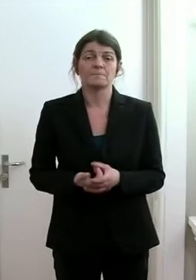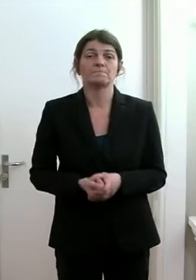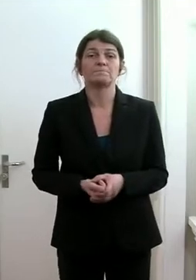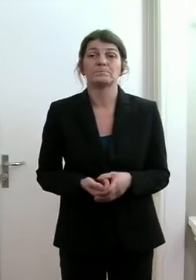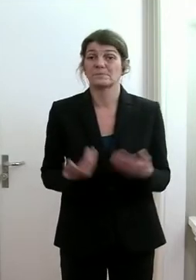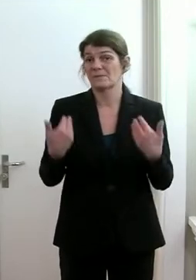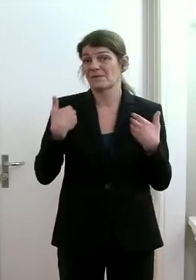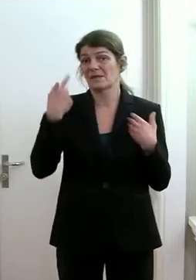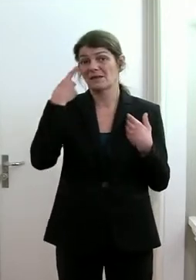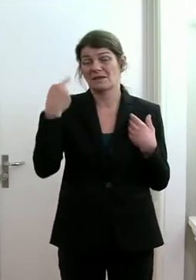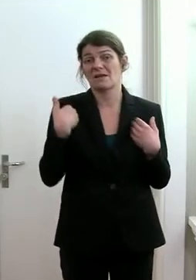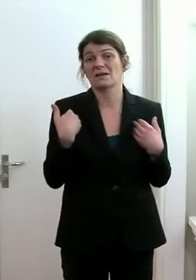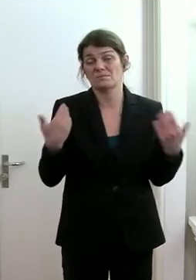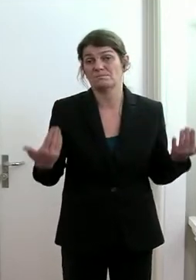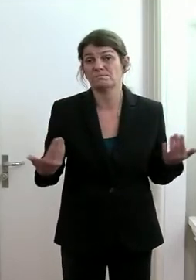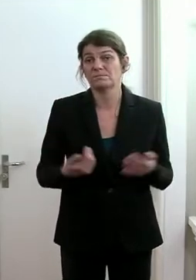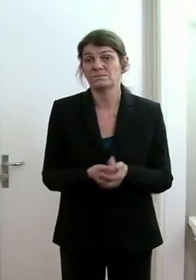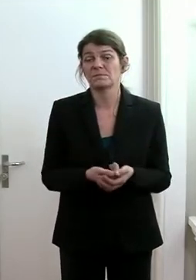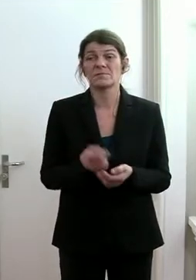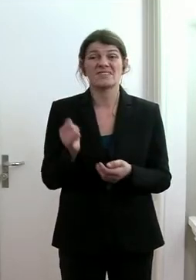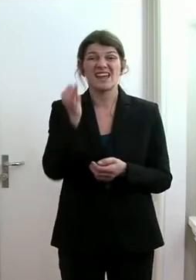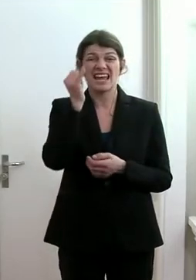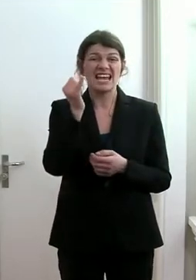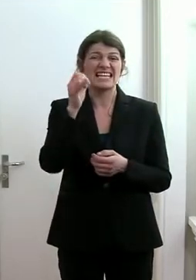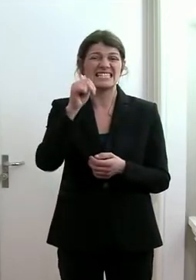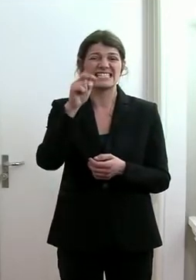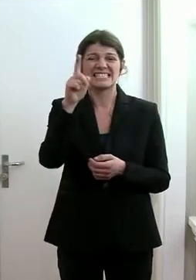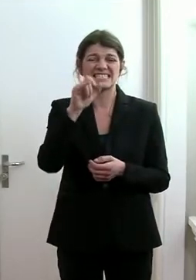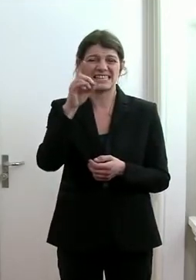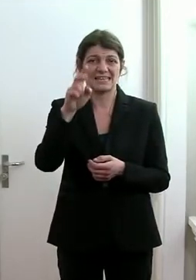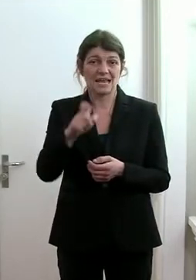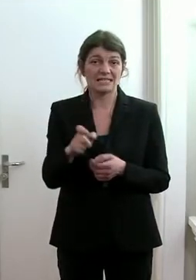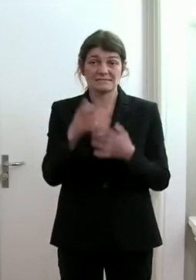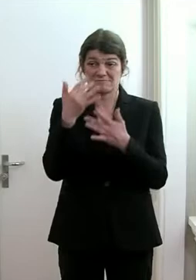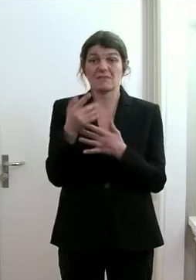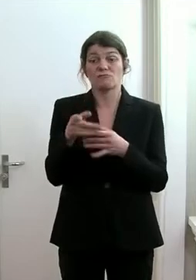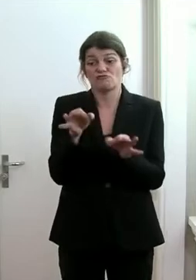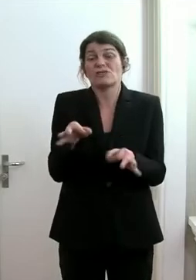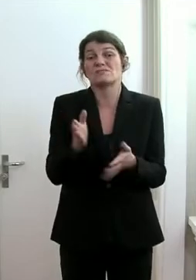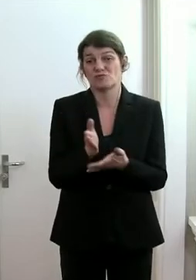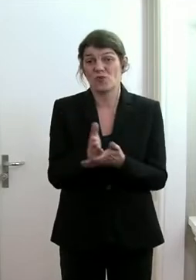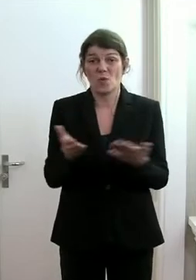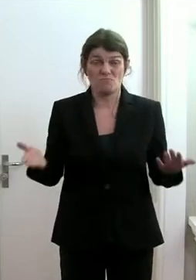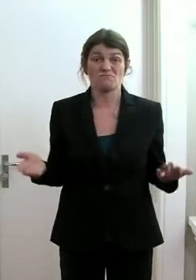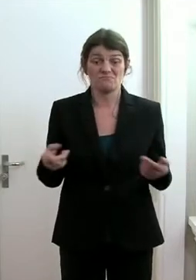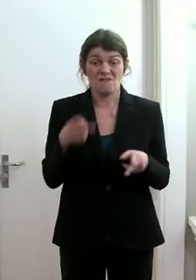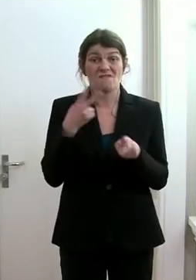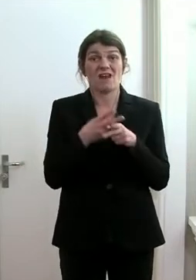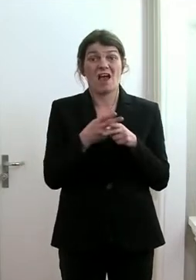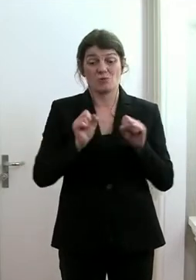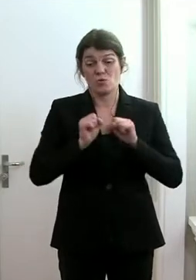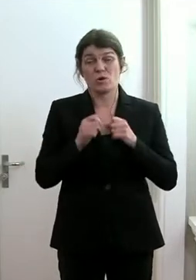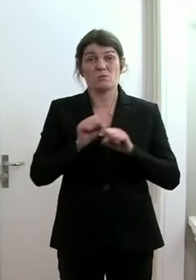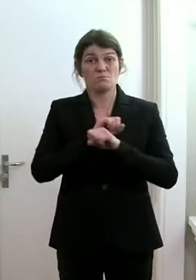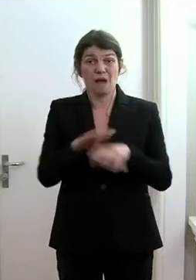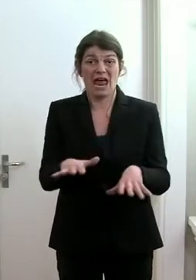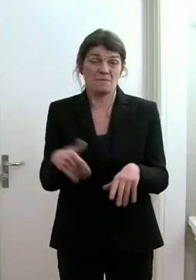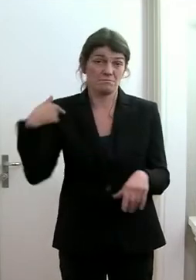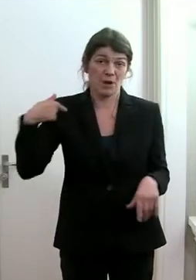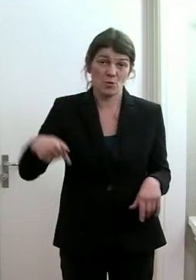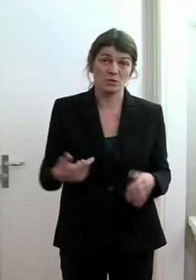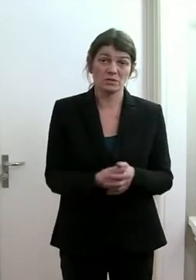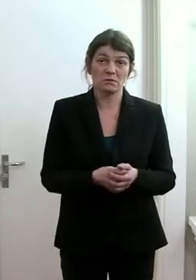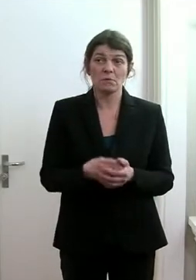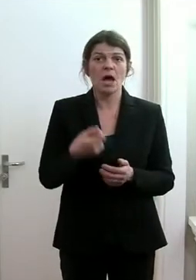Ich denke, die Inzidenz stimmt so schon. Die Krankheit ist bei uns sehr verbreitet. Ich denke, kennt